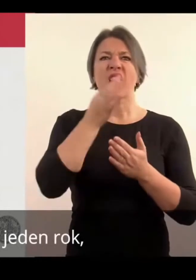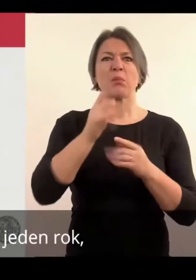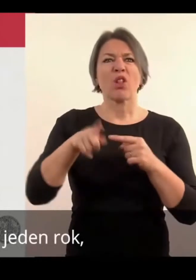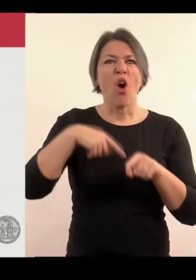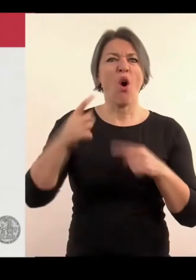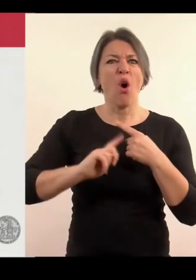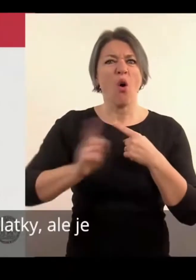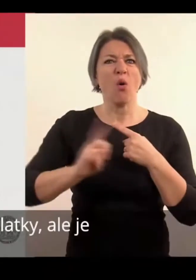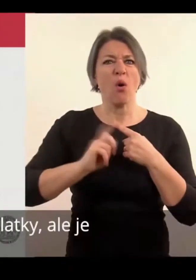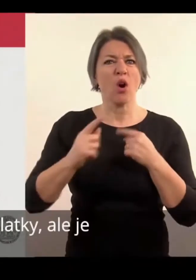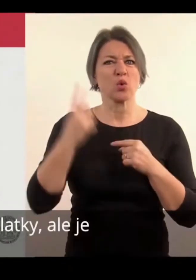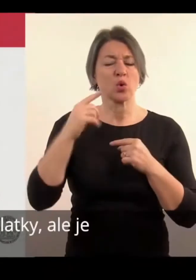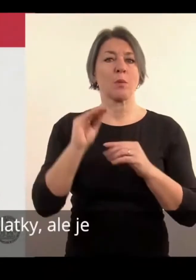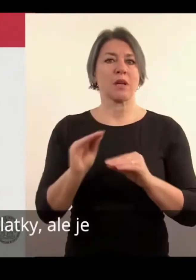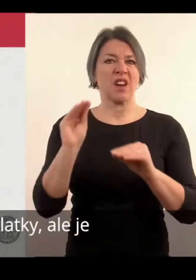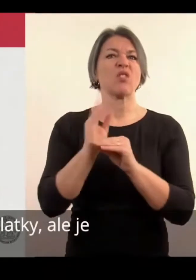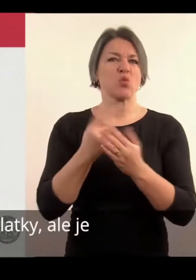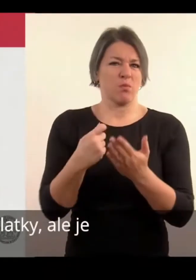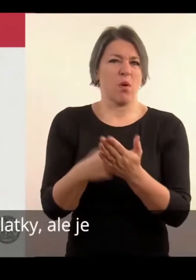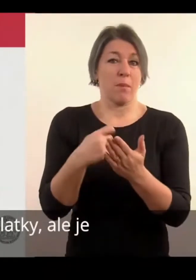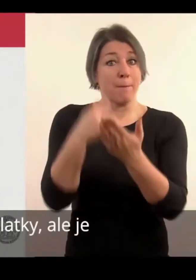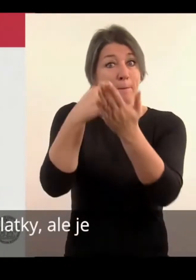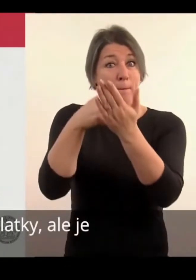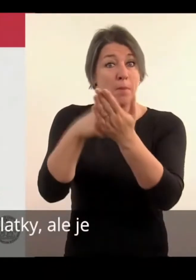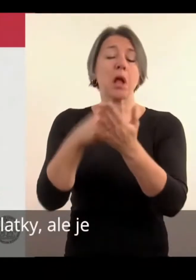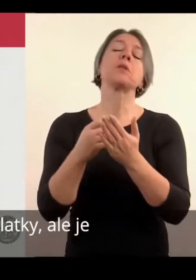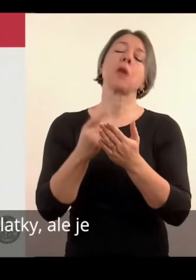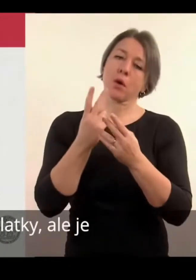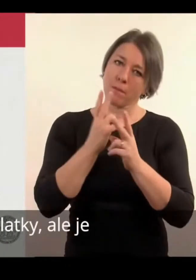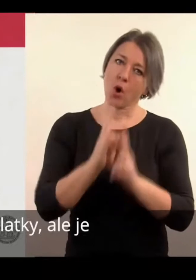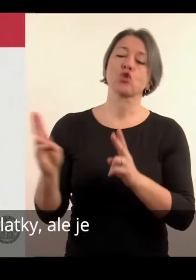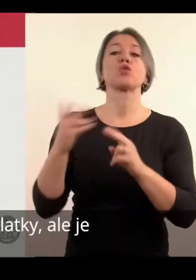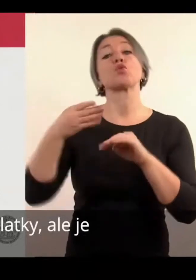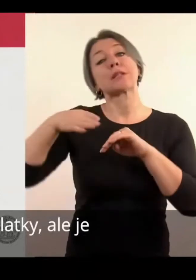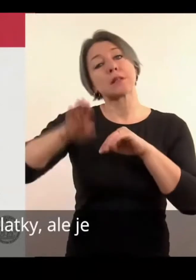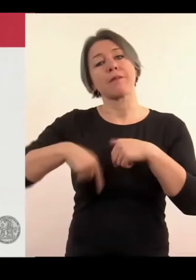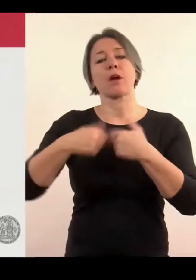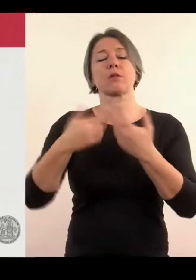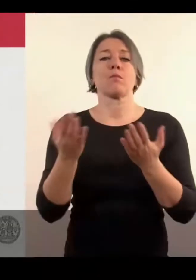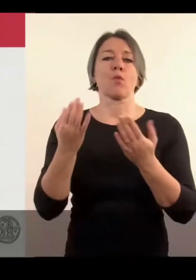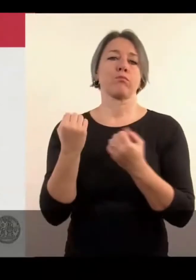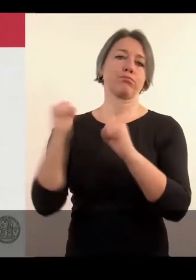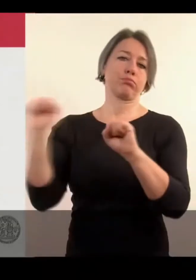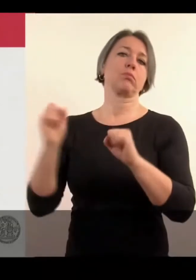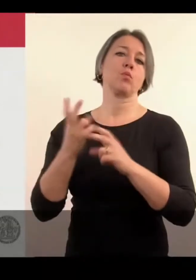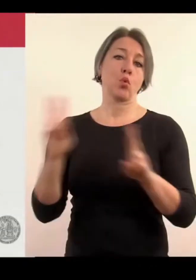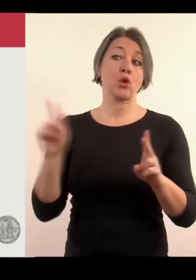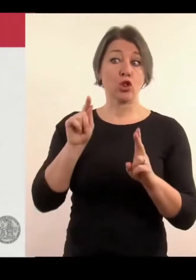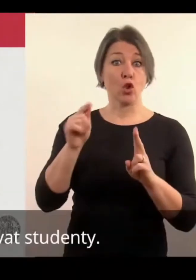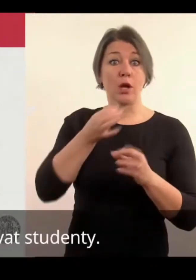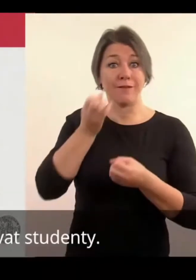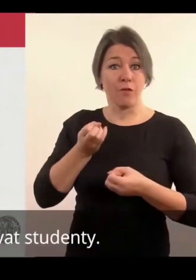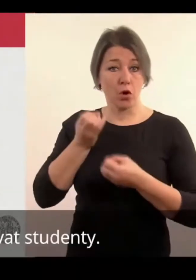tak se vám mohou být vyměřeny poplatky, ale je tam zase systém slék nebo odpuštění, takže o tom rádi